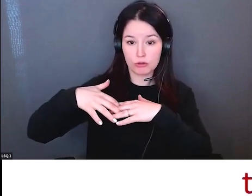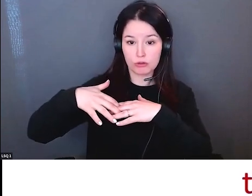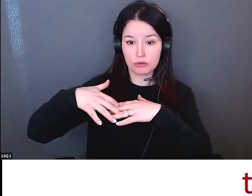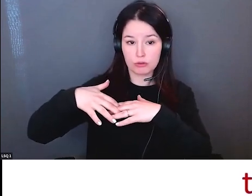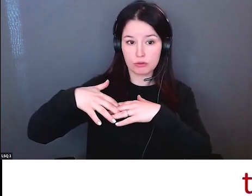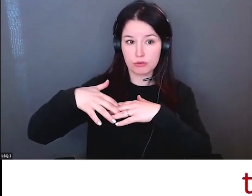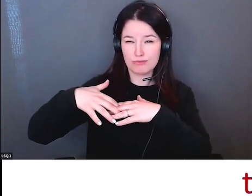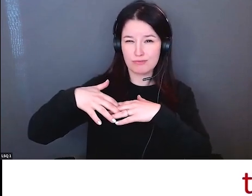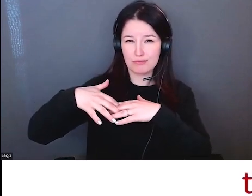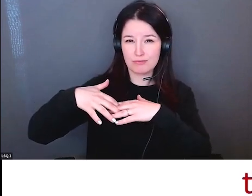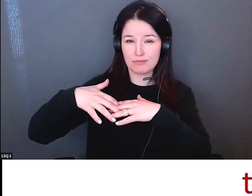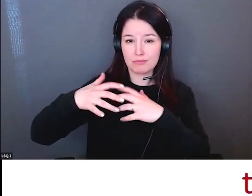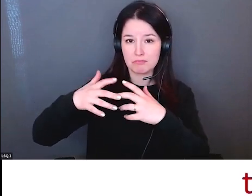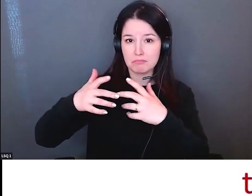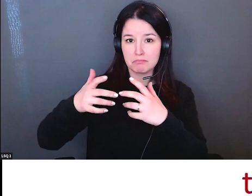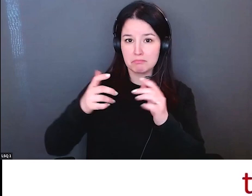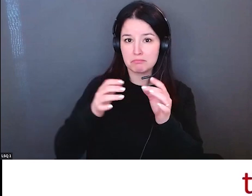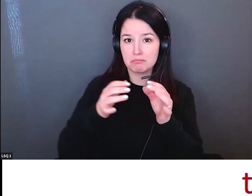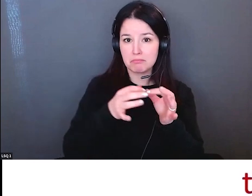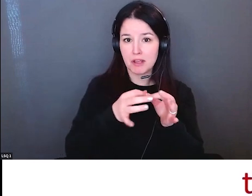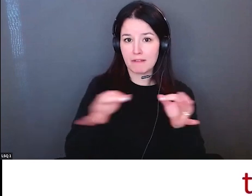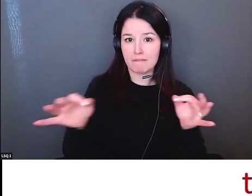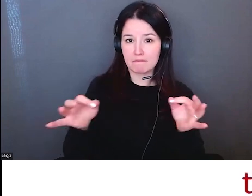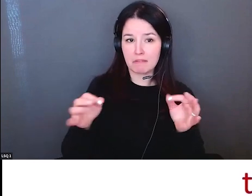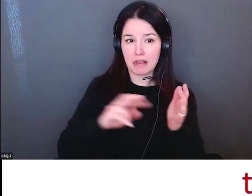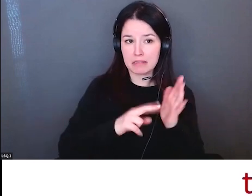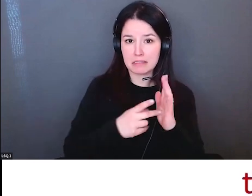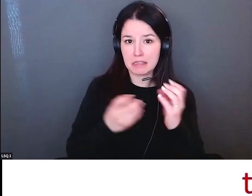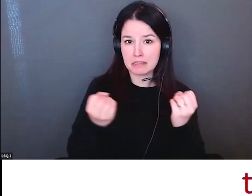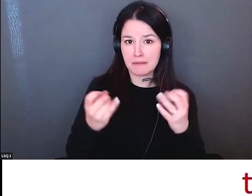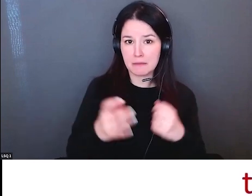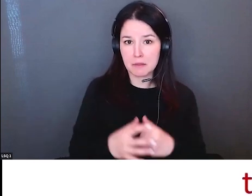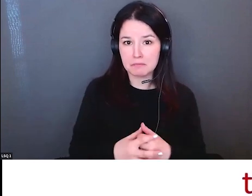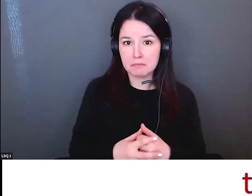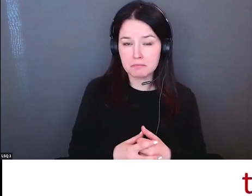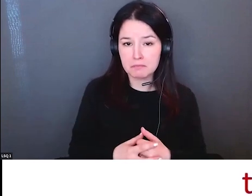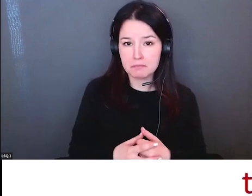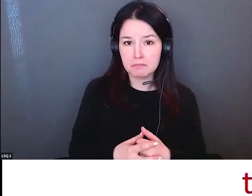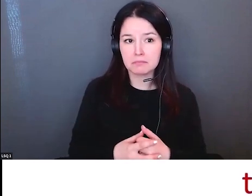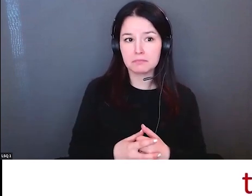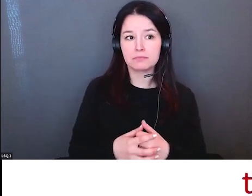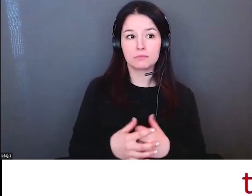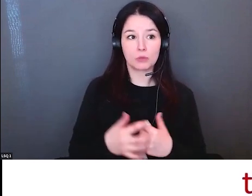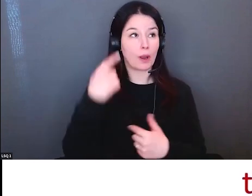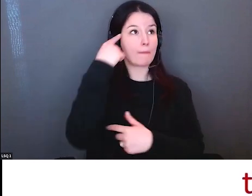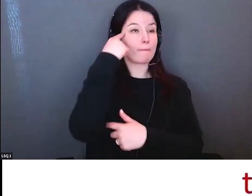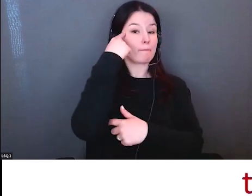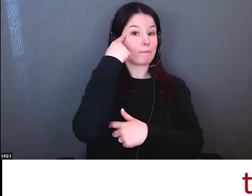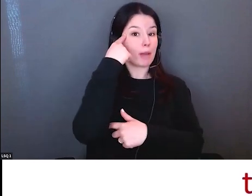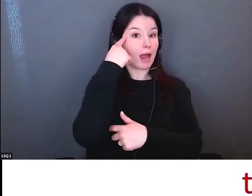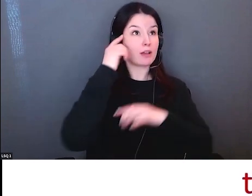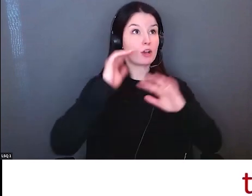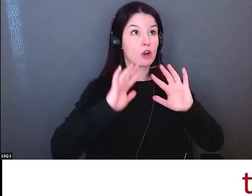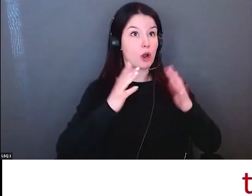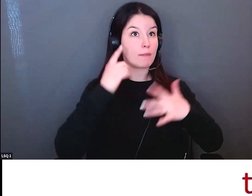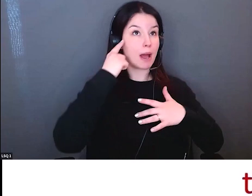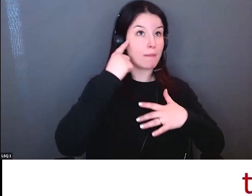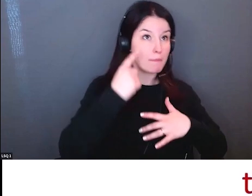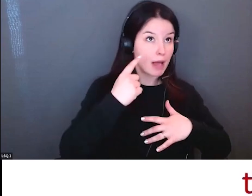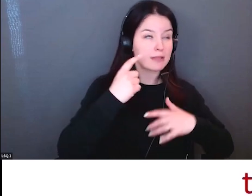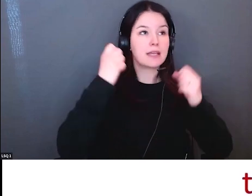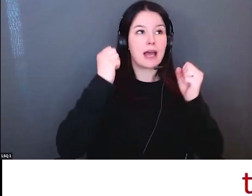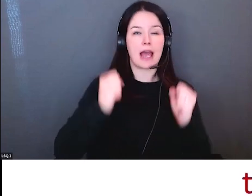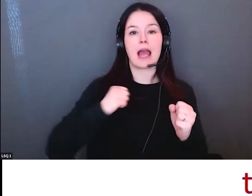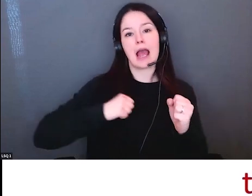on peut dire cela il s'agit de restaurer des relations comme nous disons aujourd'hui donc on arrive à